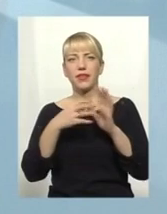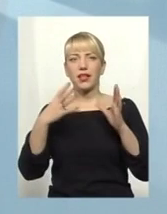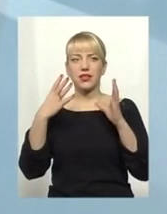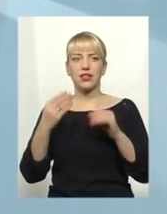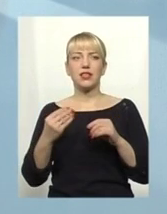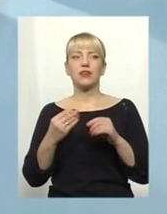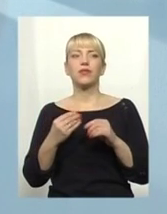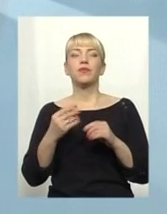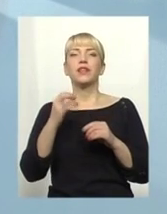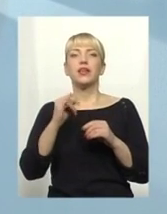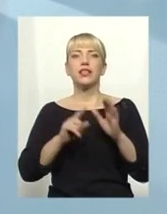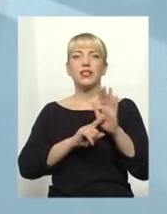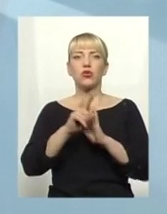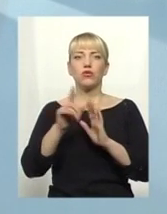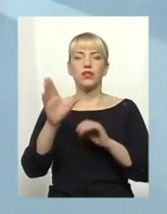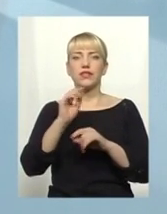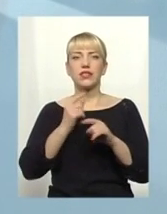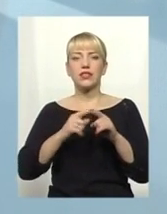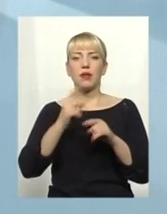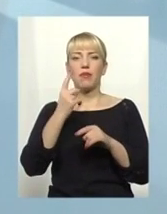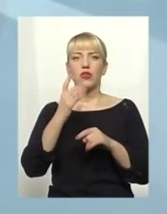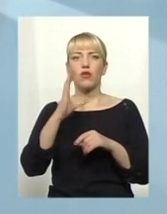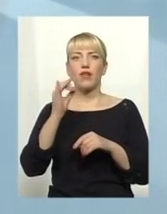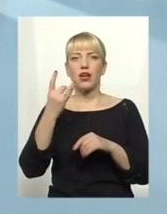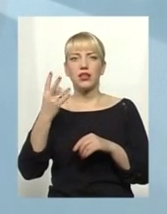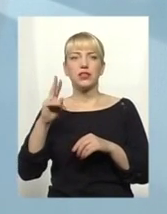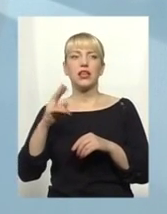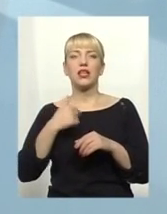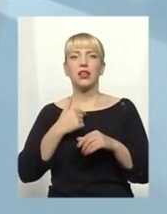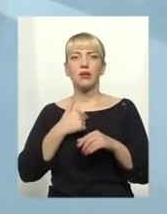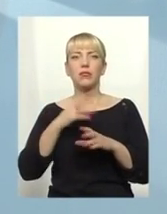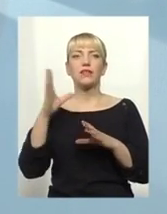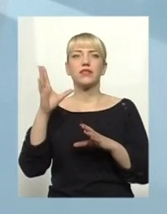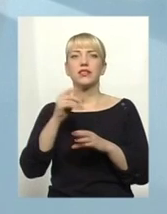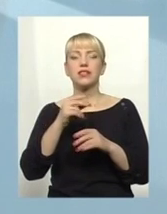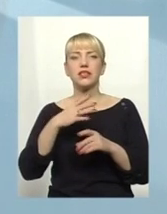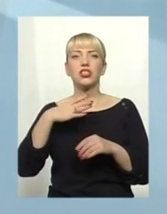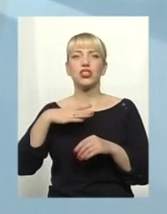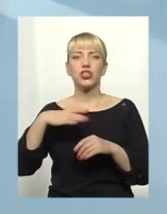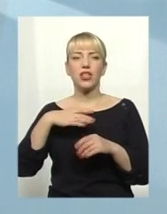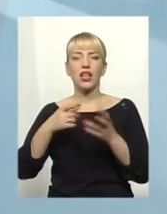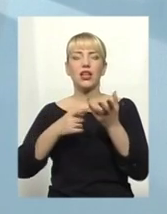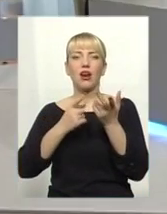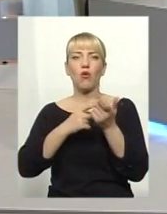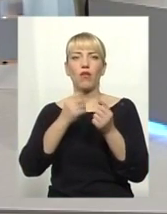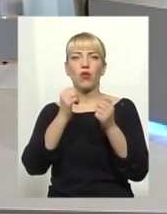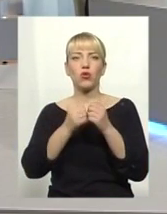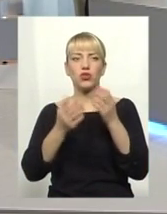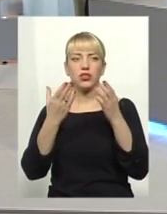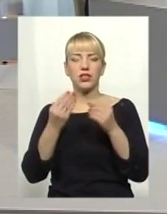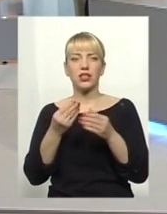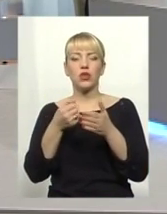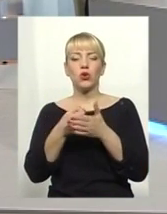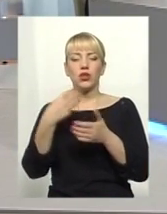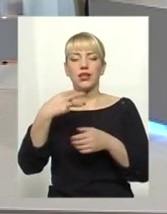стартувати, стартувало 1 вересня, і, в принципі, ми затимували подих, і особисто рахувало кожний день до 30